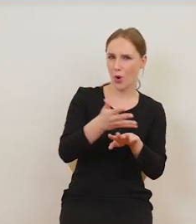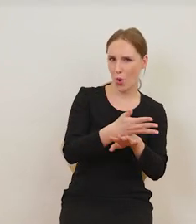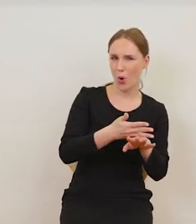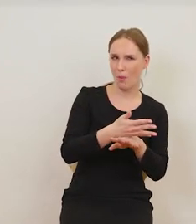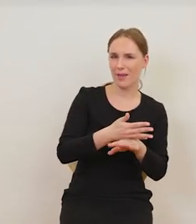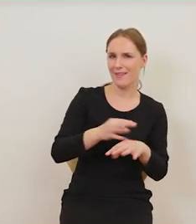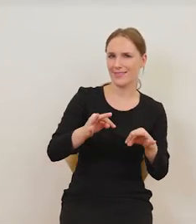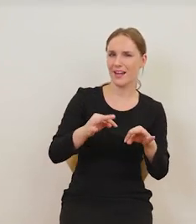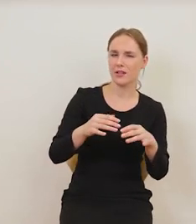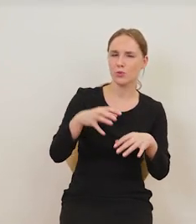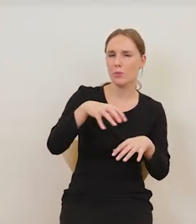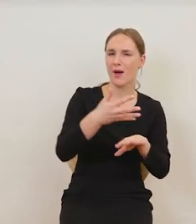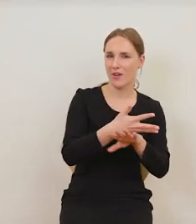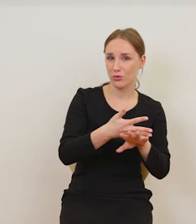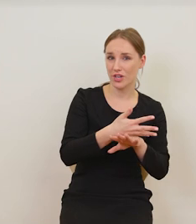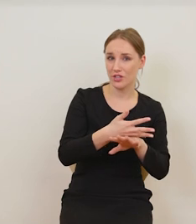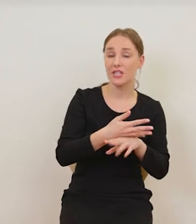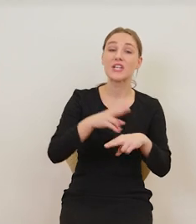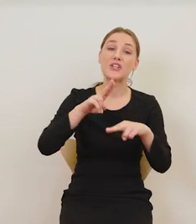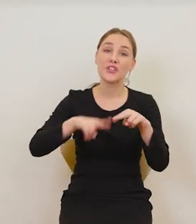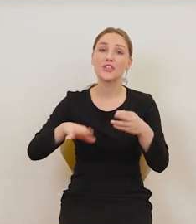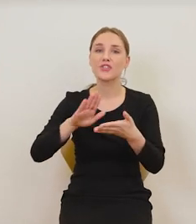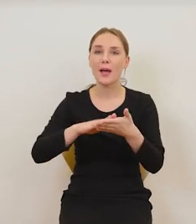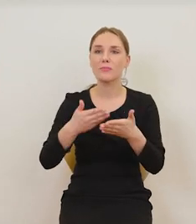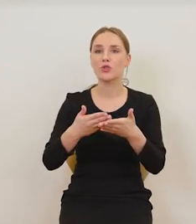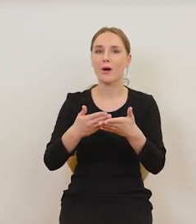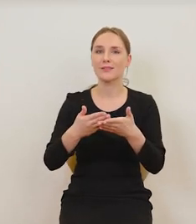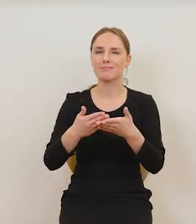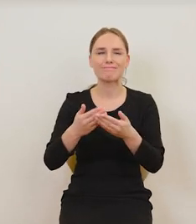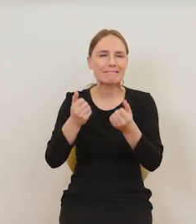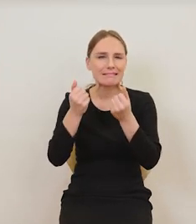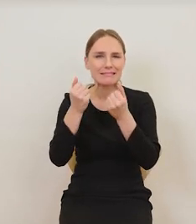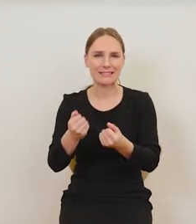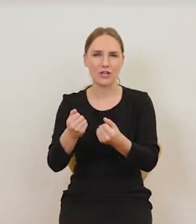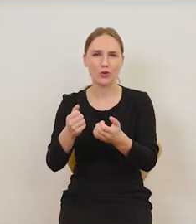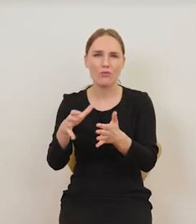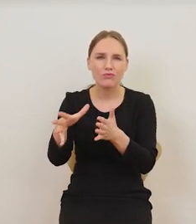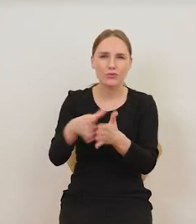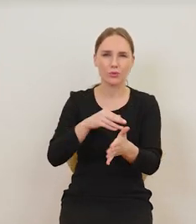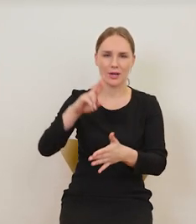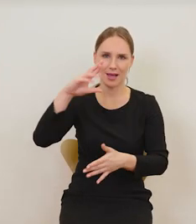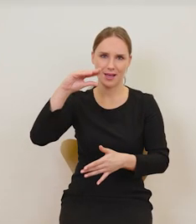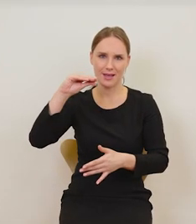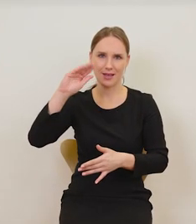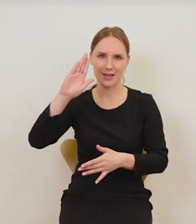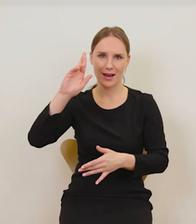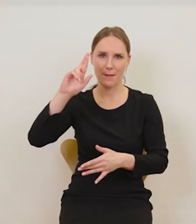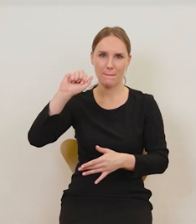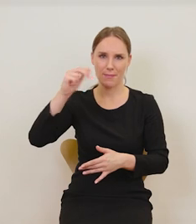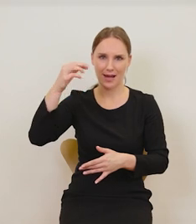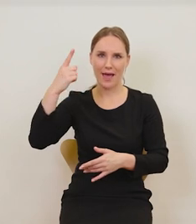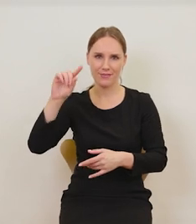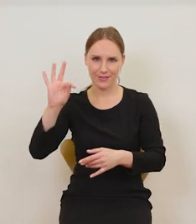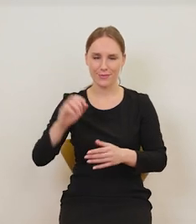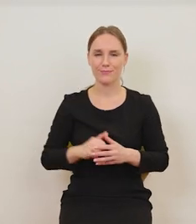współczesnych fałszerzy, niż podrobić obraz Rembrandta. No i